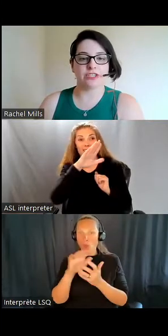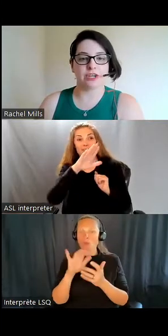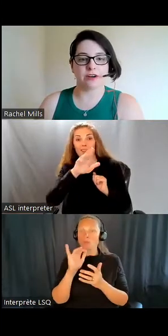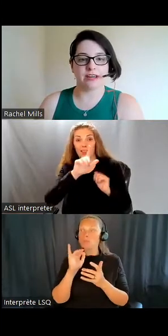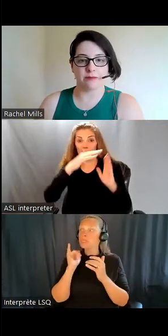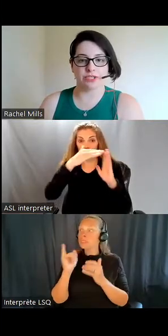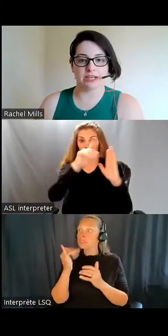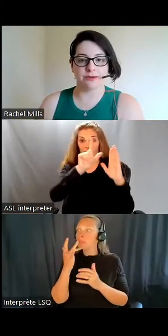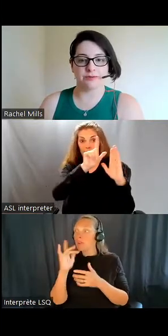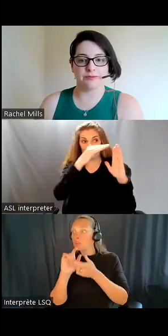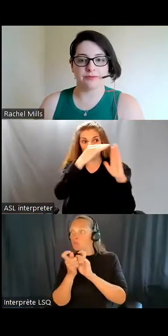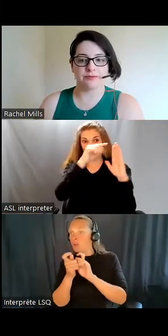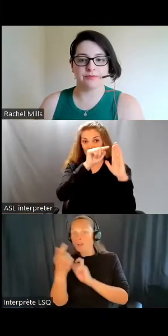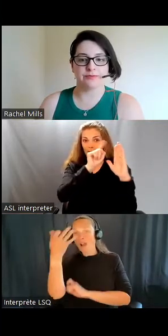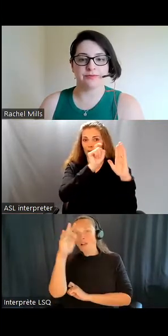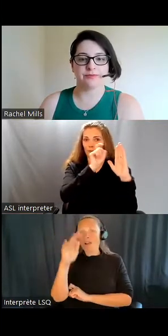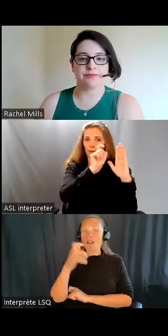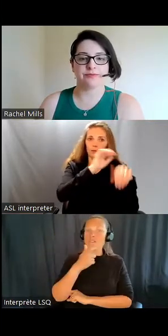-titres anglais et français.